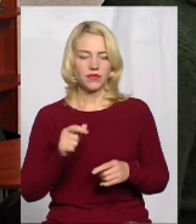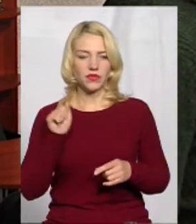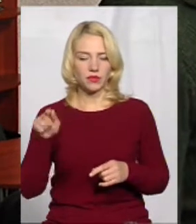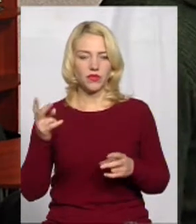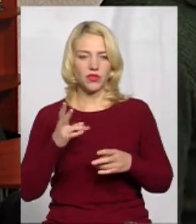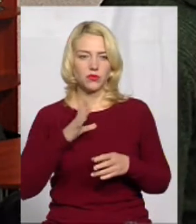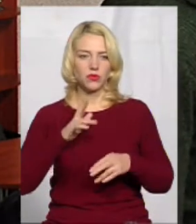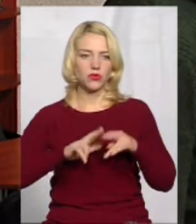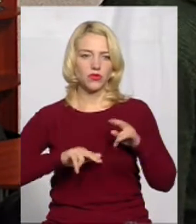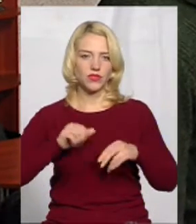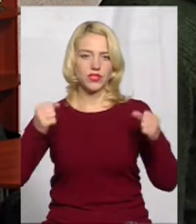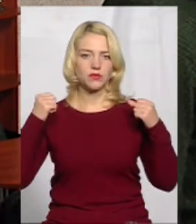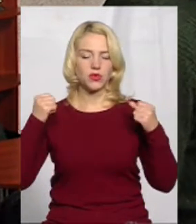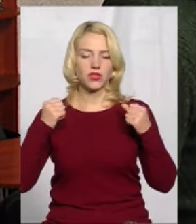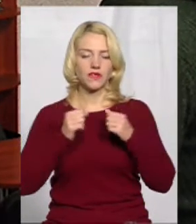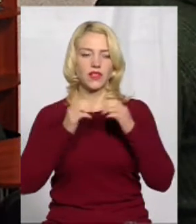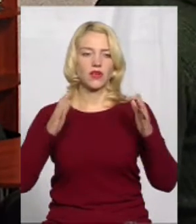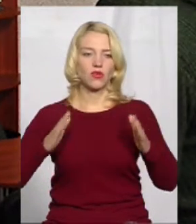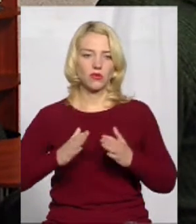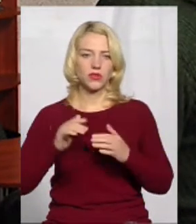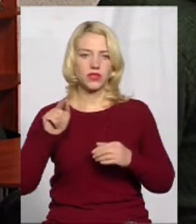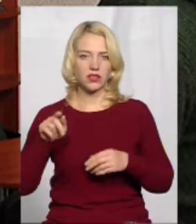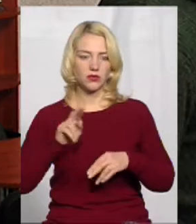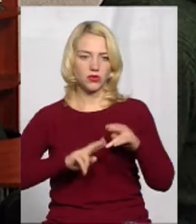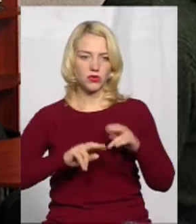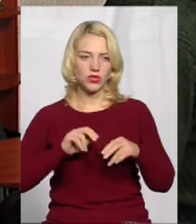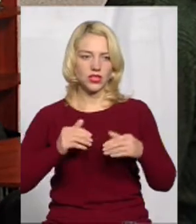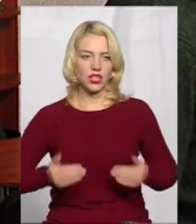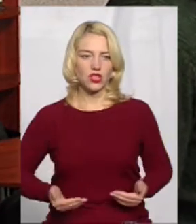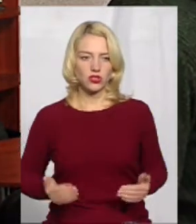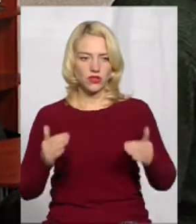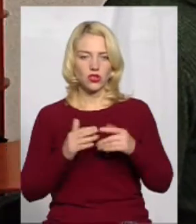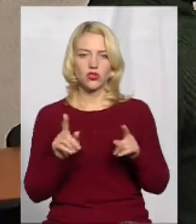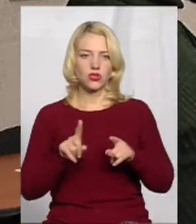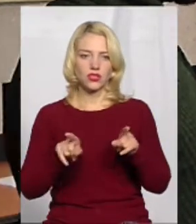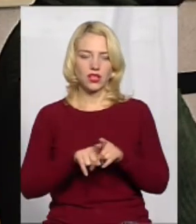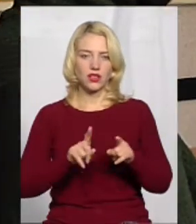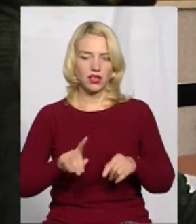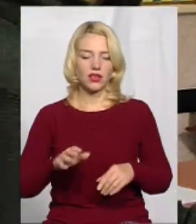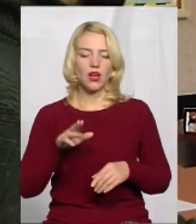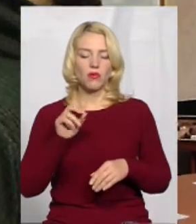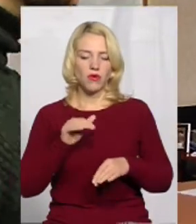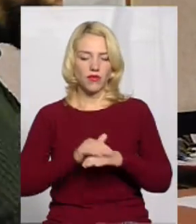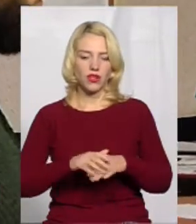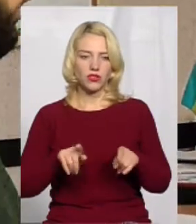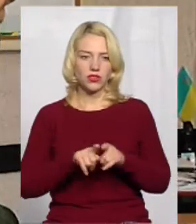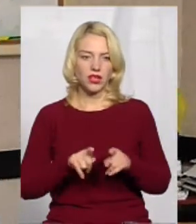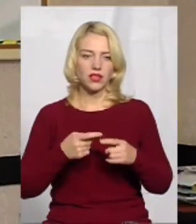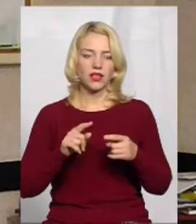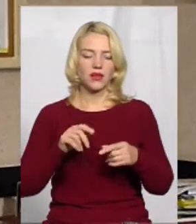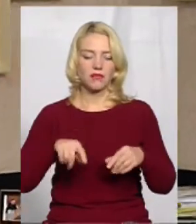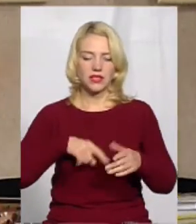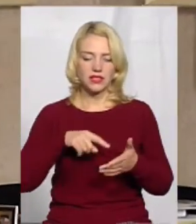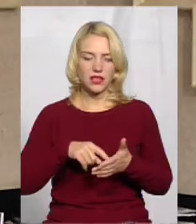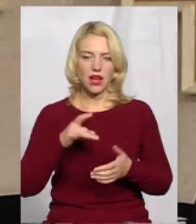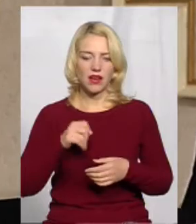спортивний комплекс, а будується житловий будинок. Щось пішло не так? По факту так. Дійсно, міська рада продала право